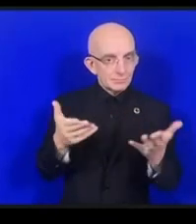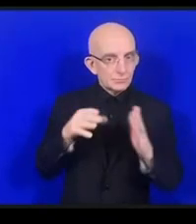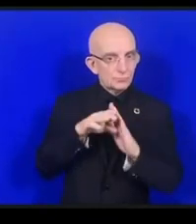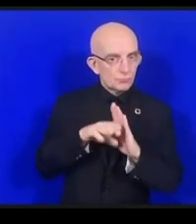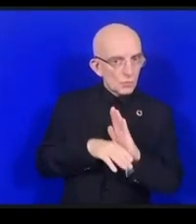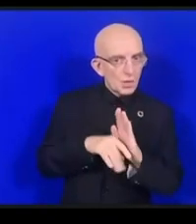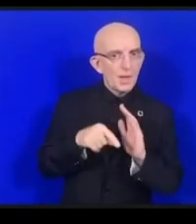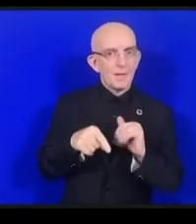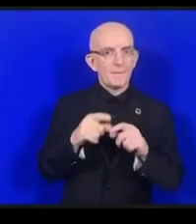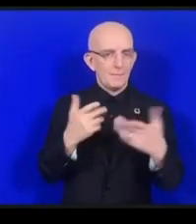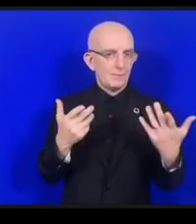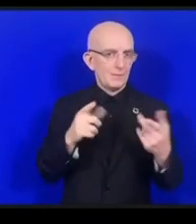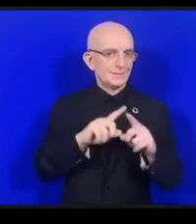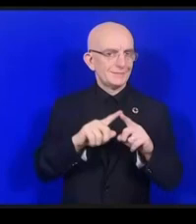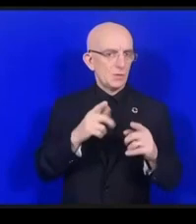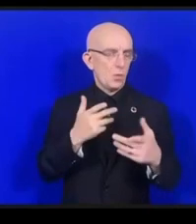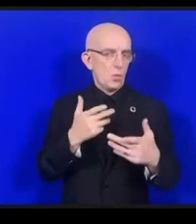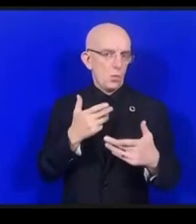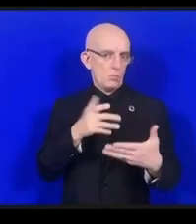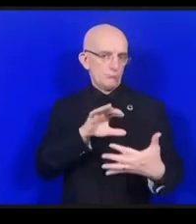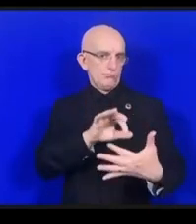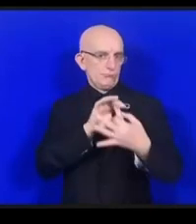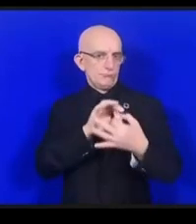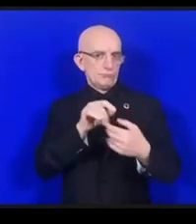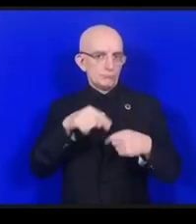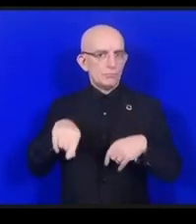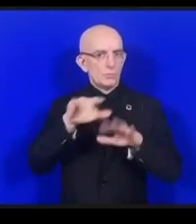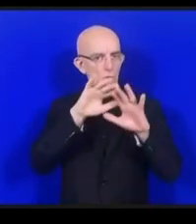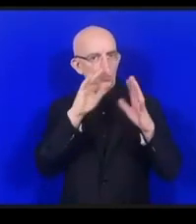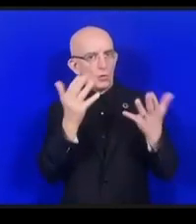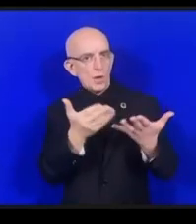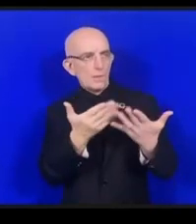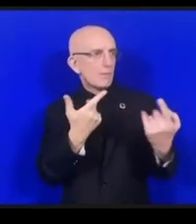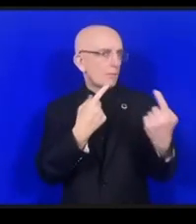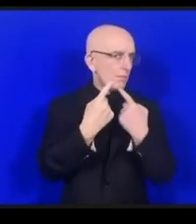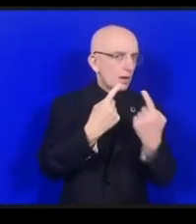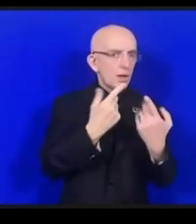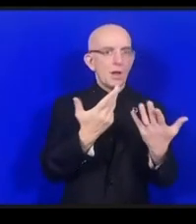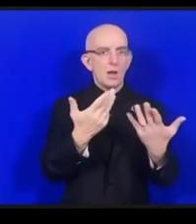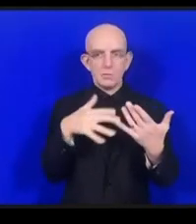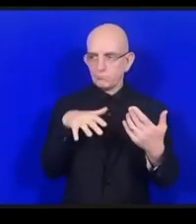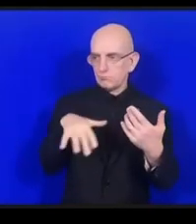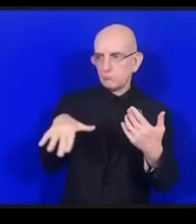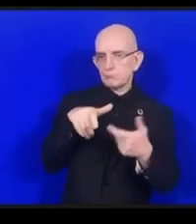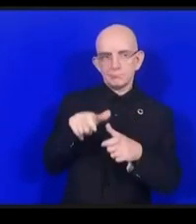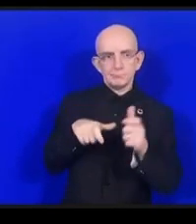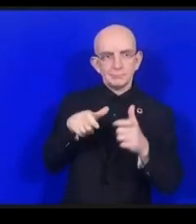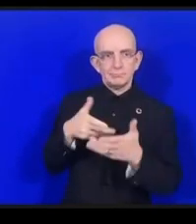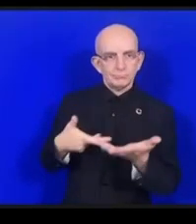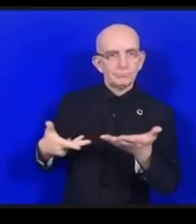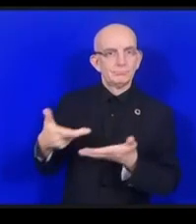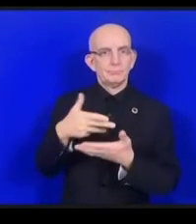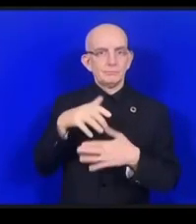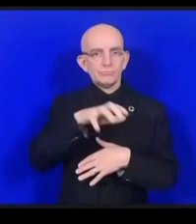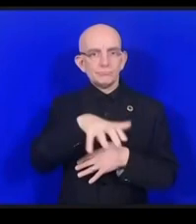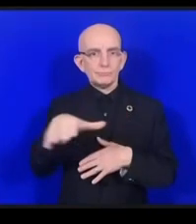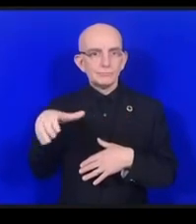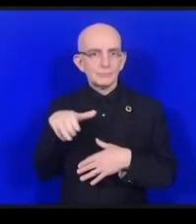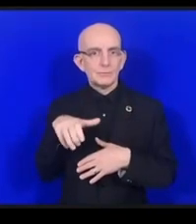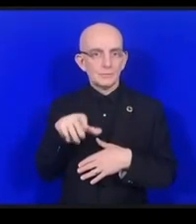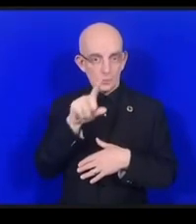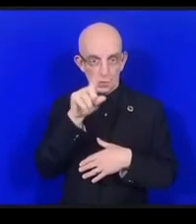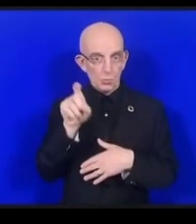グローバルローカルそして地域のコミュニティと関係するということによって可能になる場合があります